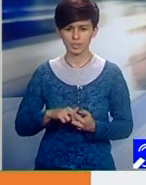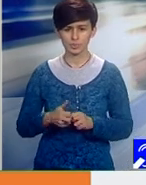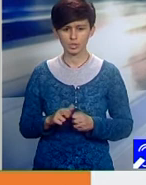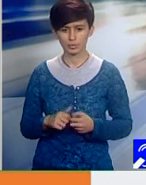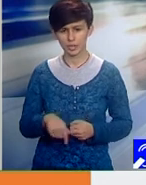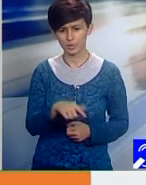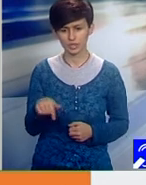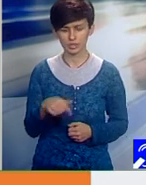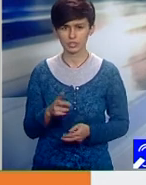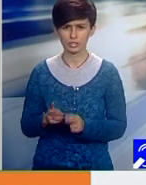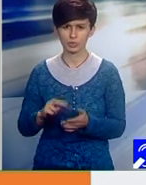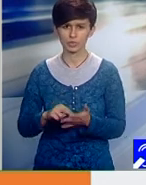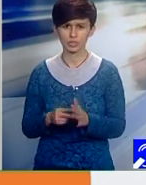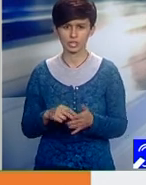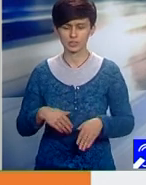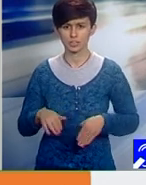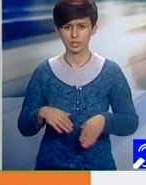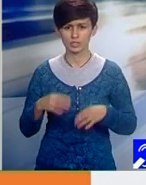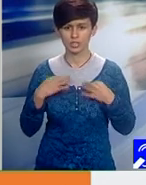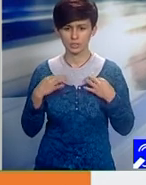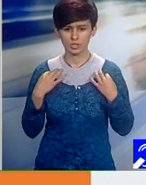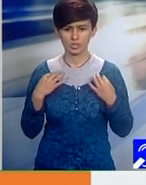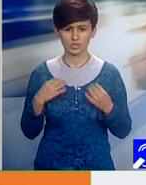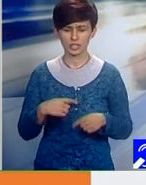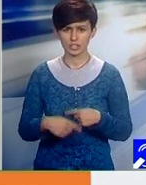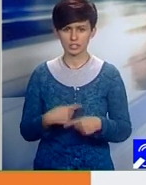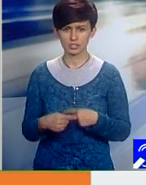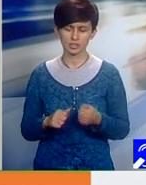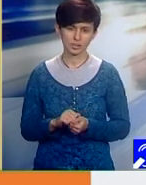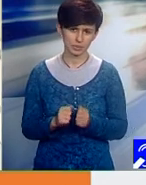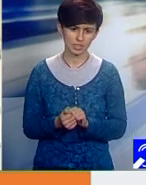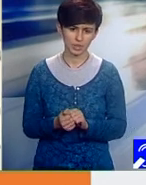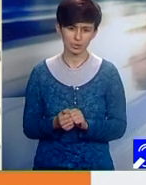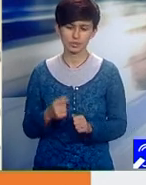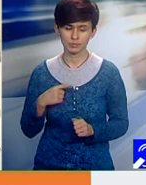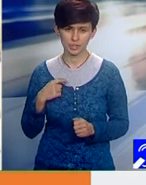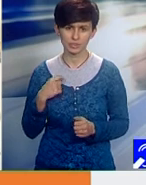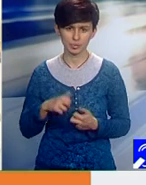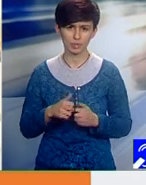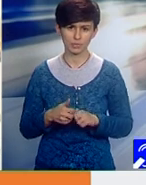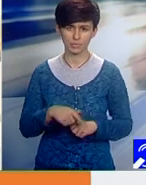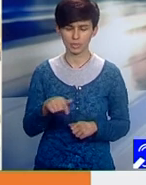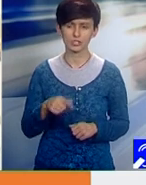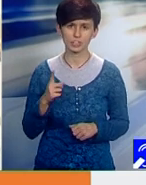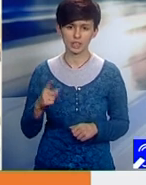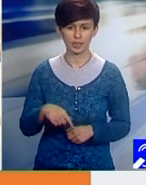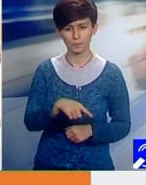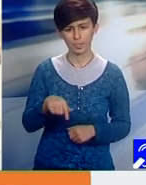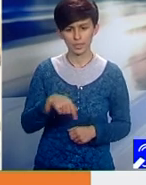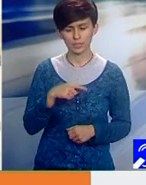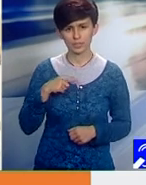noastră, cum își organizează Ministerul Sănătății, sistemul. Sau este problema noastră, dar pe noi ne interesează